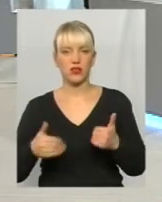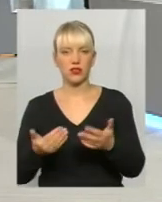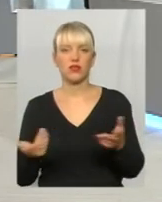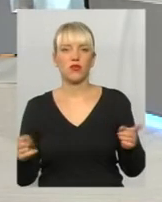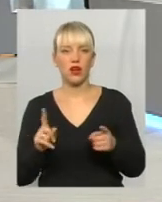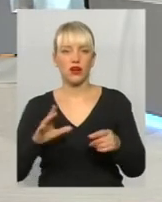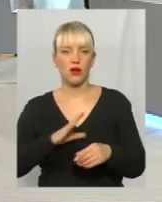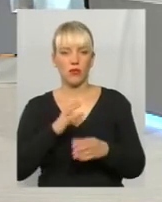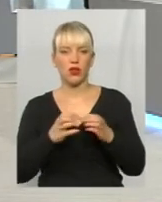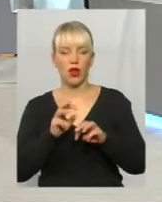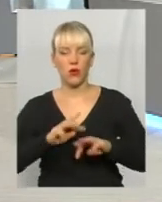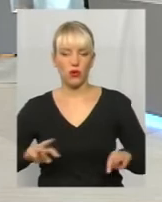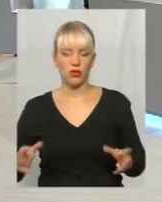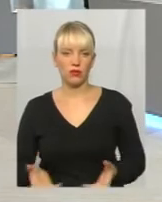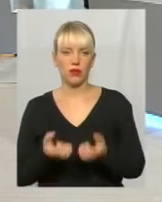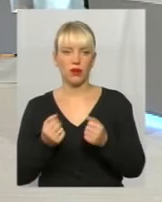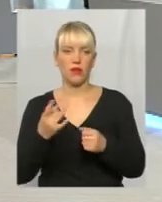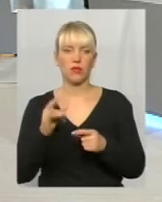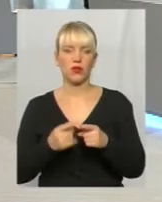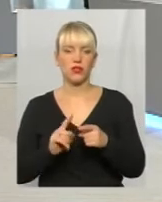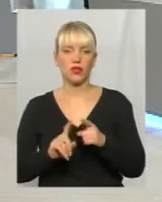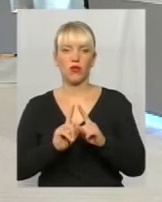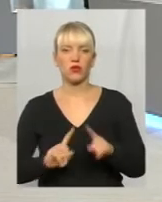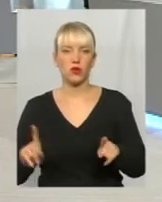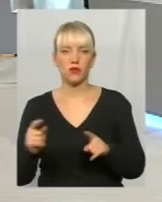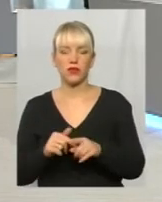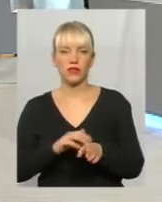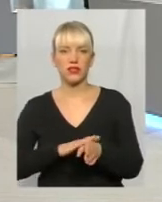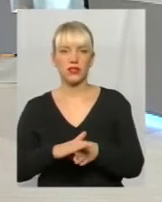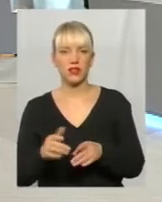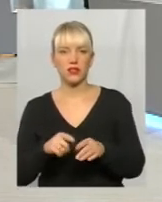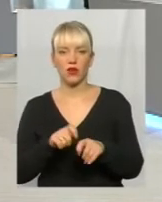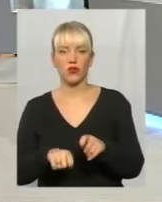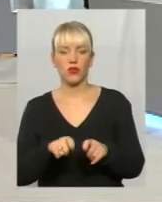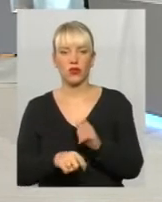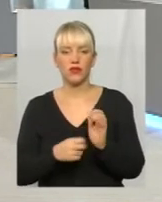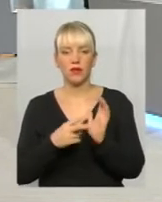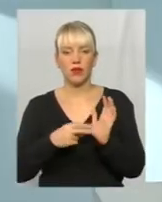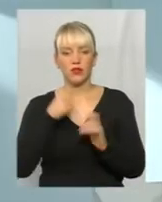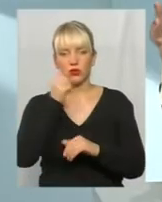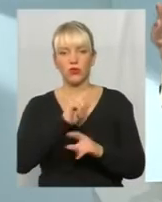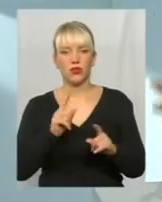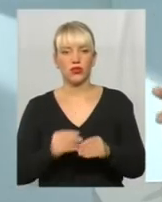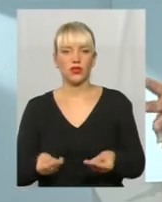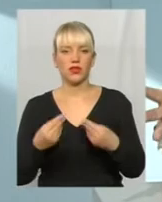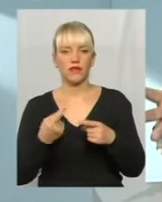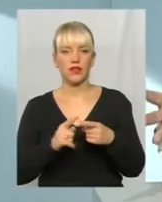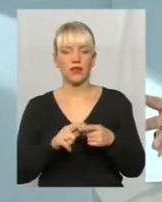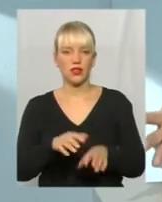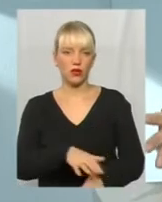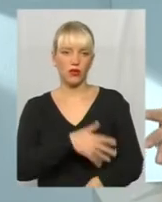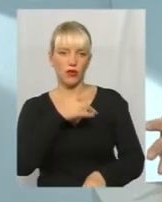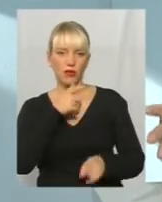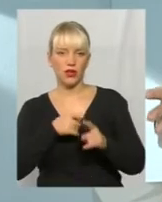була, до речі, урядом підтримана, про ці особливості здійснення контролю в 2017 році, що дав нам цей довгий